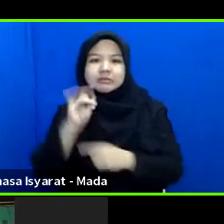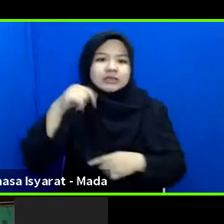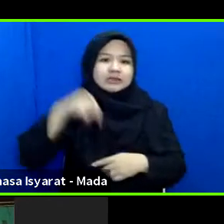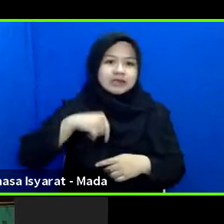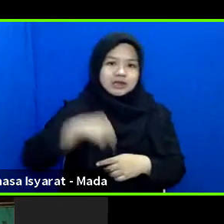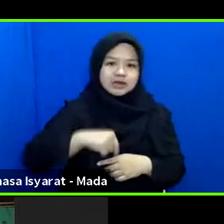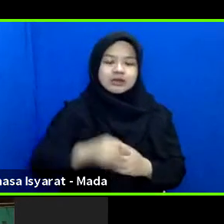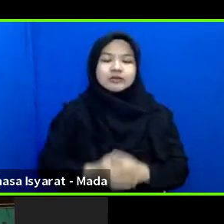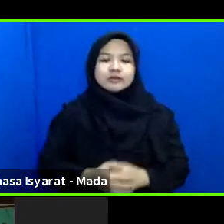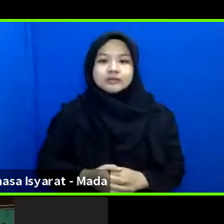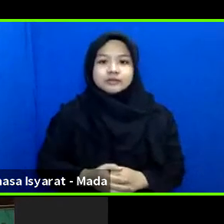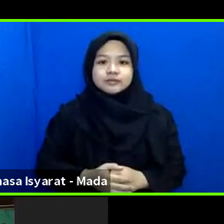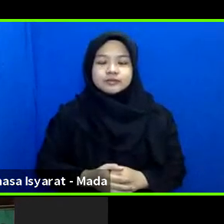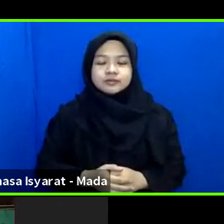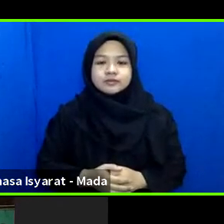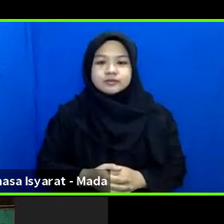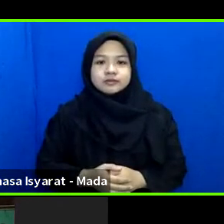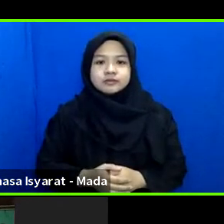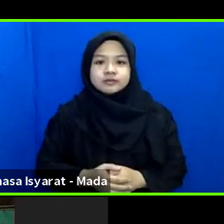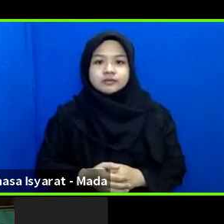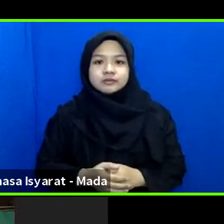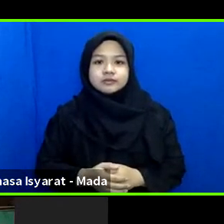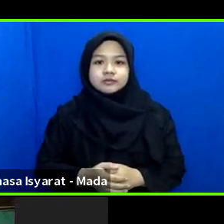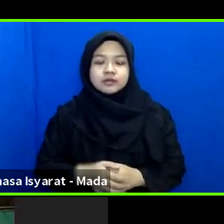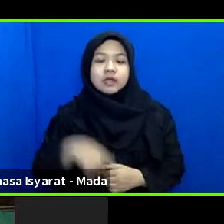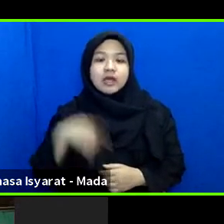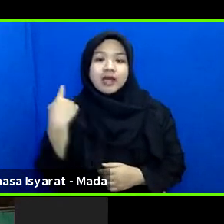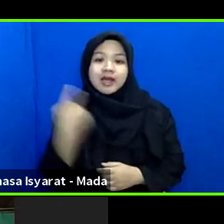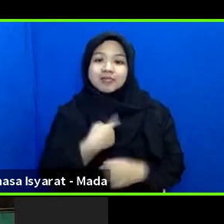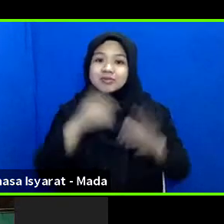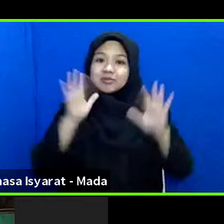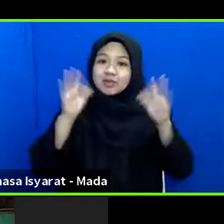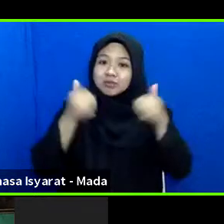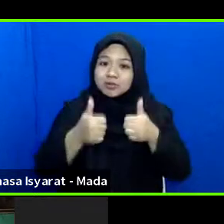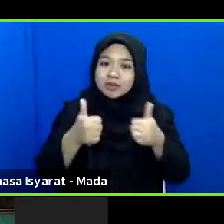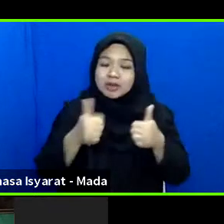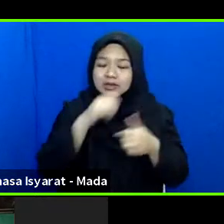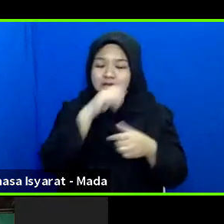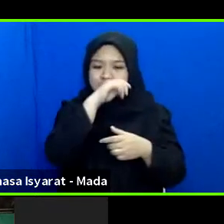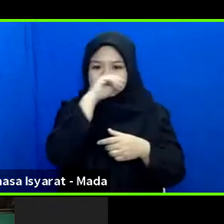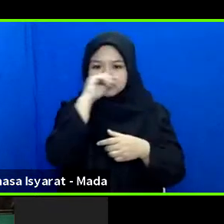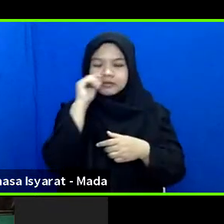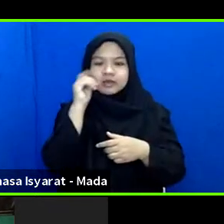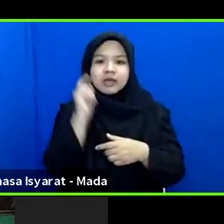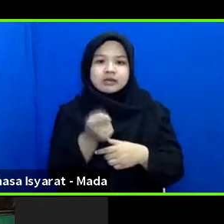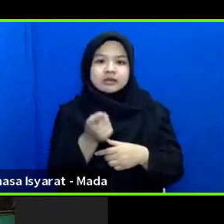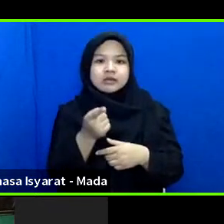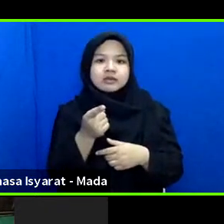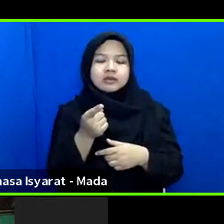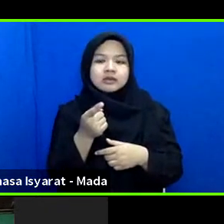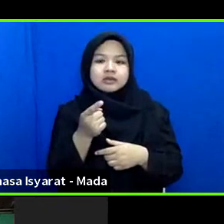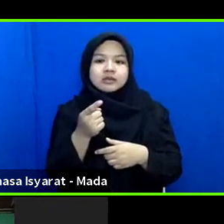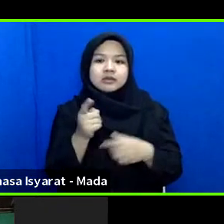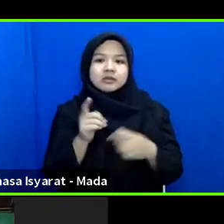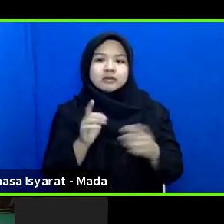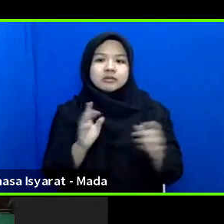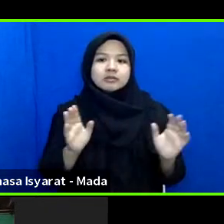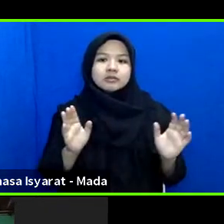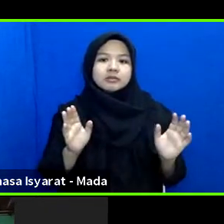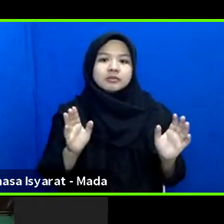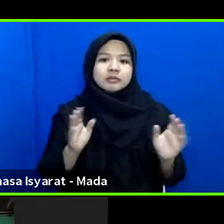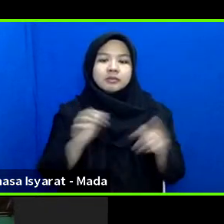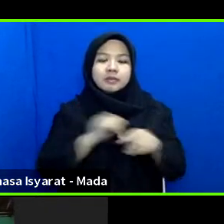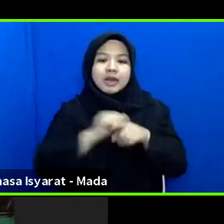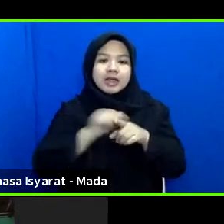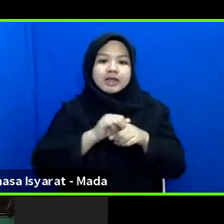nah lainnya kawan-kawan kami menyambut berbaik atas dilaksanakannya ya pelindungan pelatihan